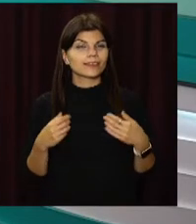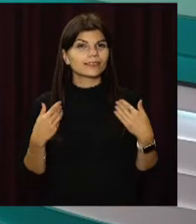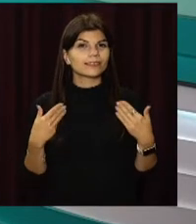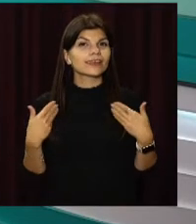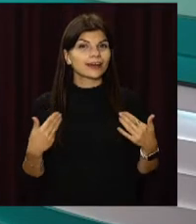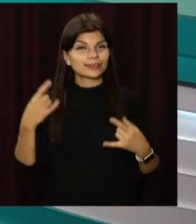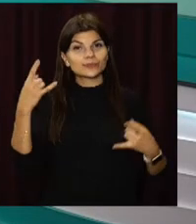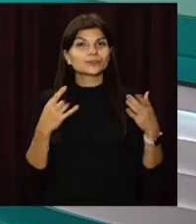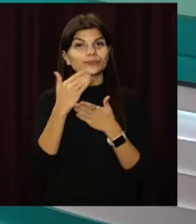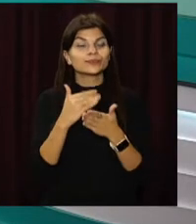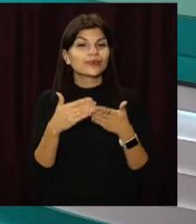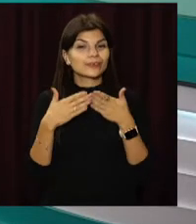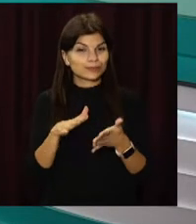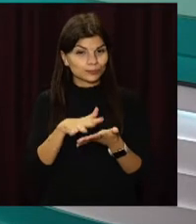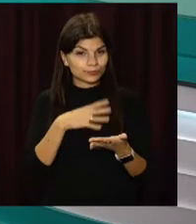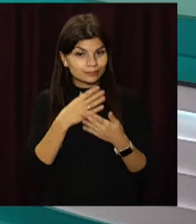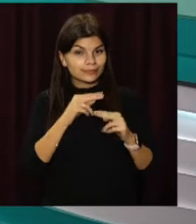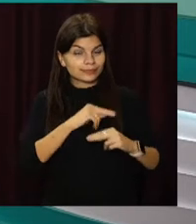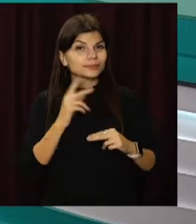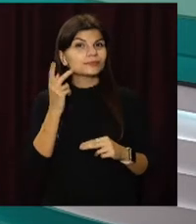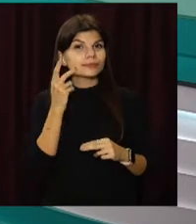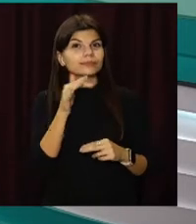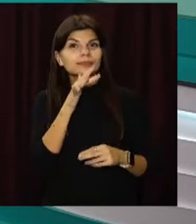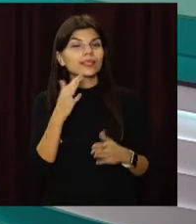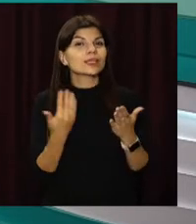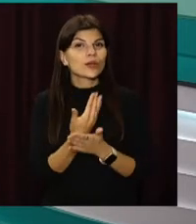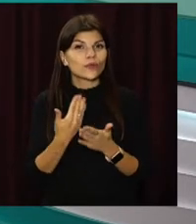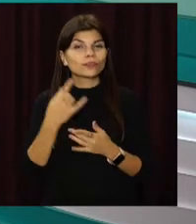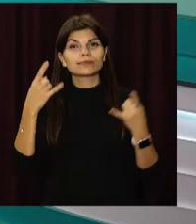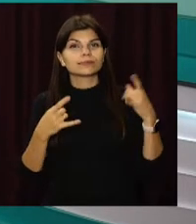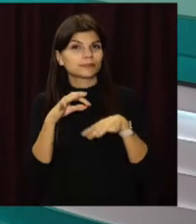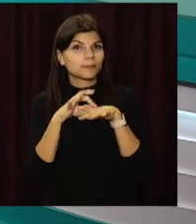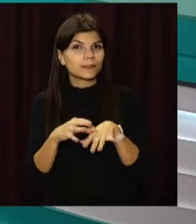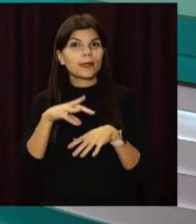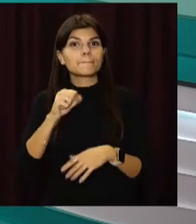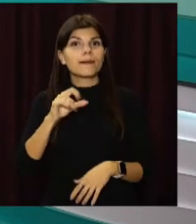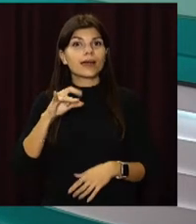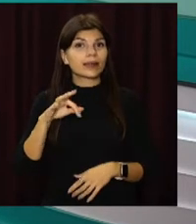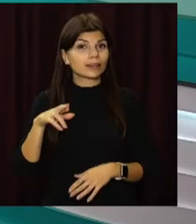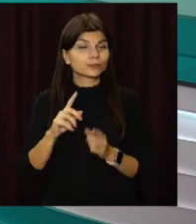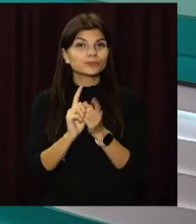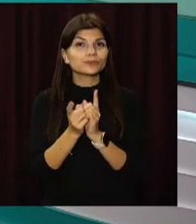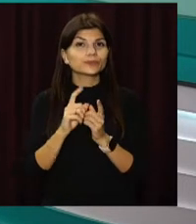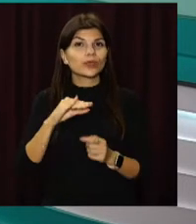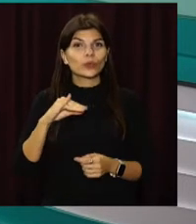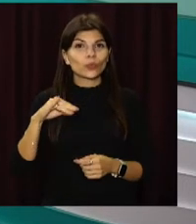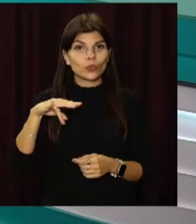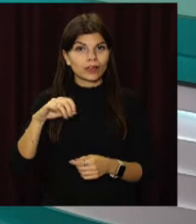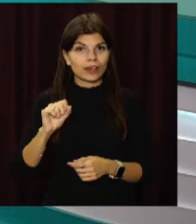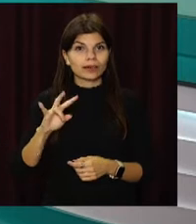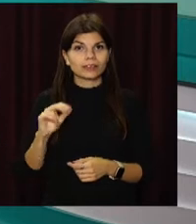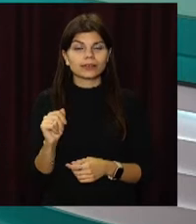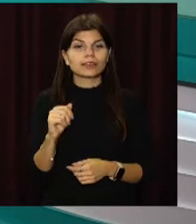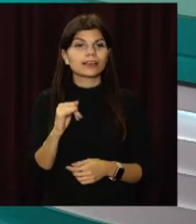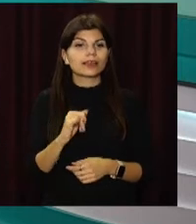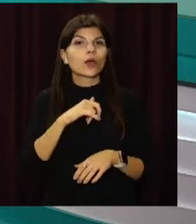Вітаю відкрити і продовжую свою роботу. Як завжди оціпорі новини. Для вас працюють Марія Требушенко та сурдоприкладачка Юліана